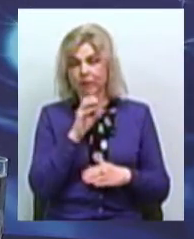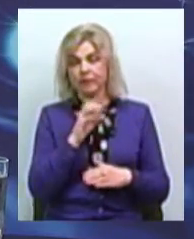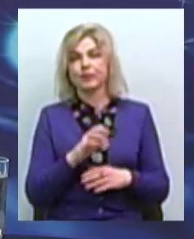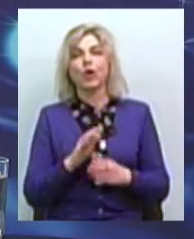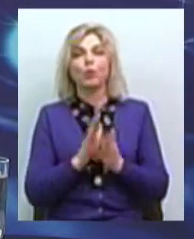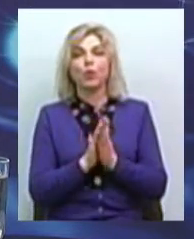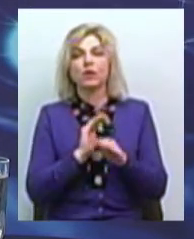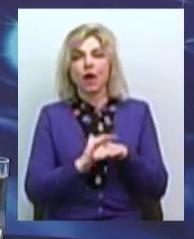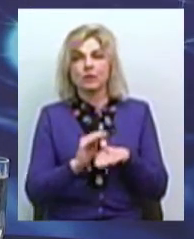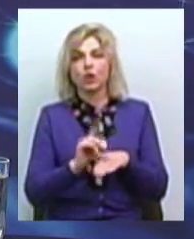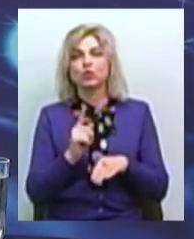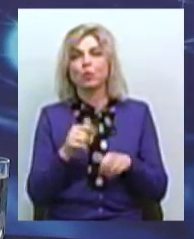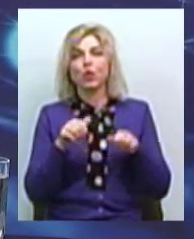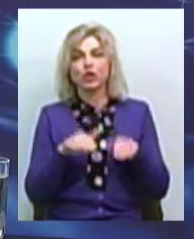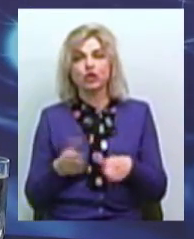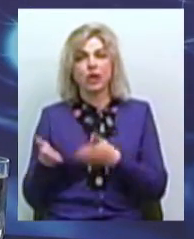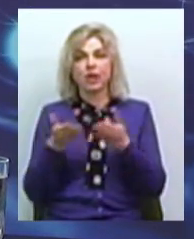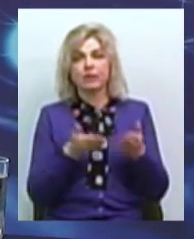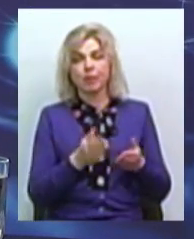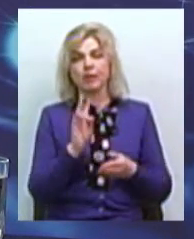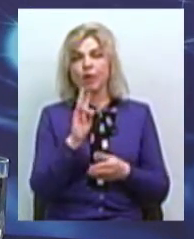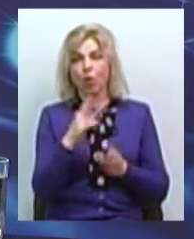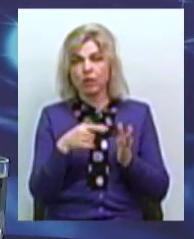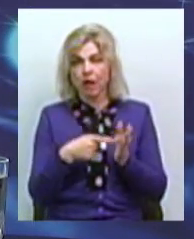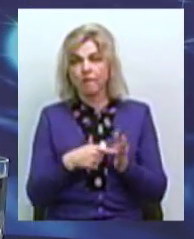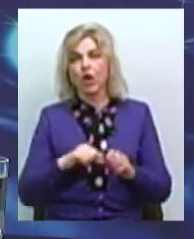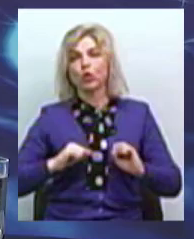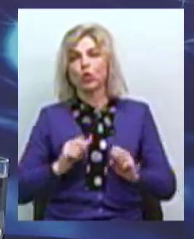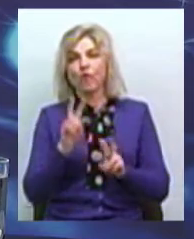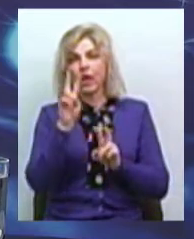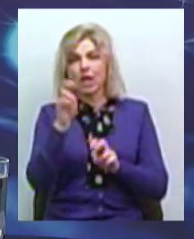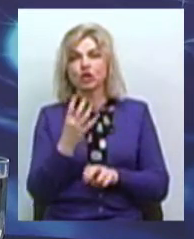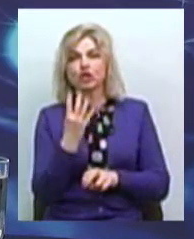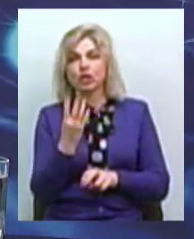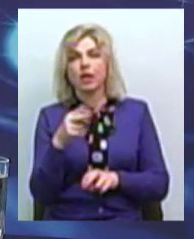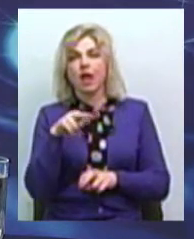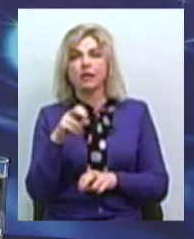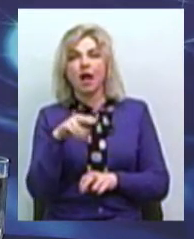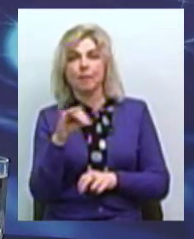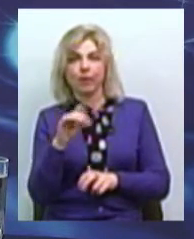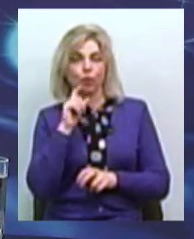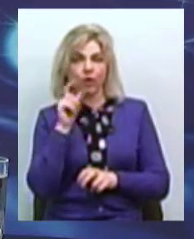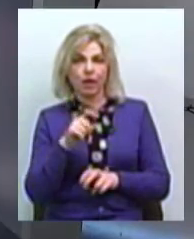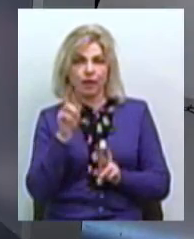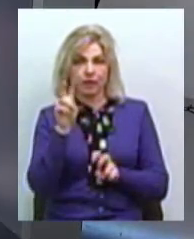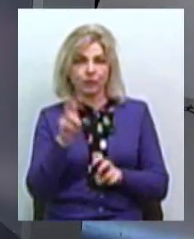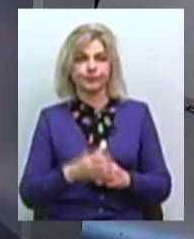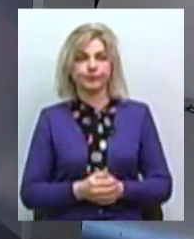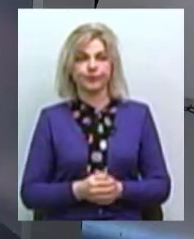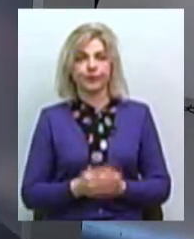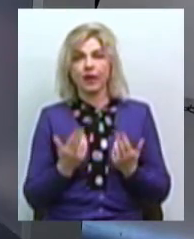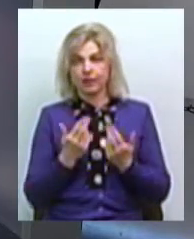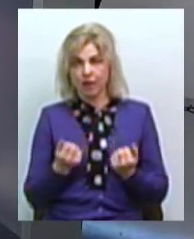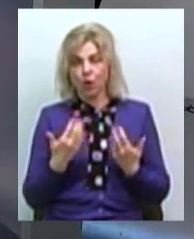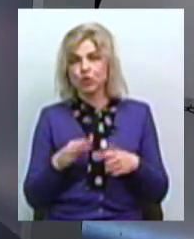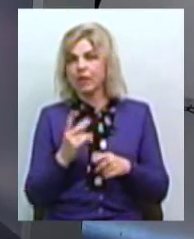будь ласка, чому ви рішили запросити до Миколаєва товариства «Чотири лапи Україна»? Звичайно, ми вже не